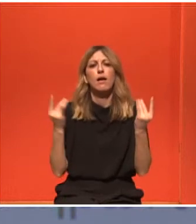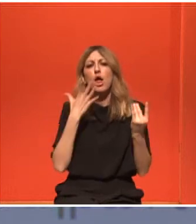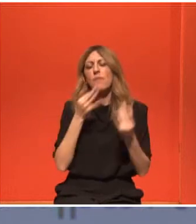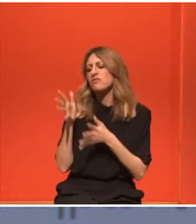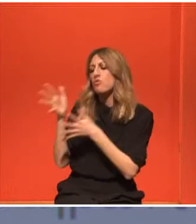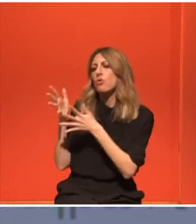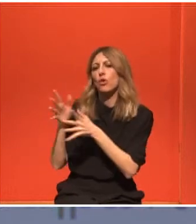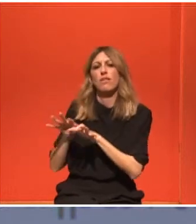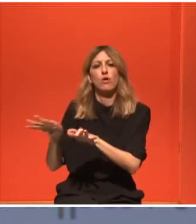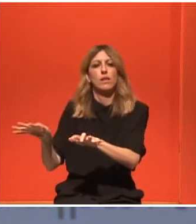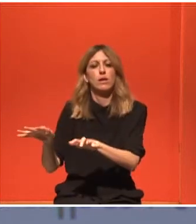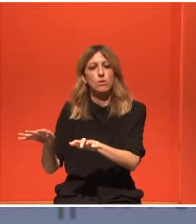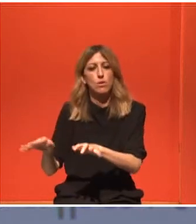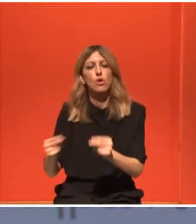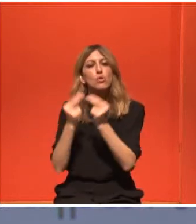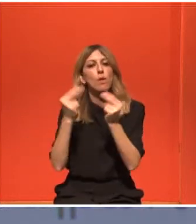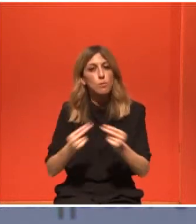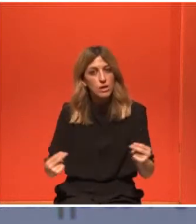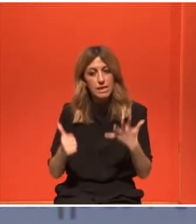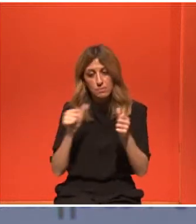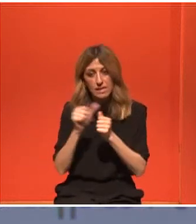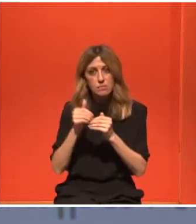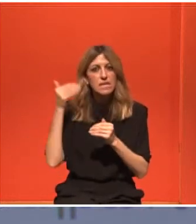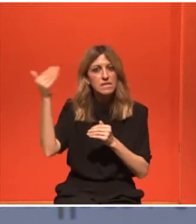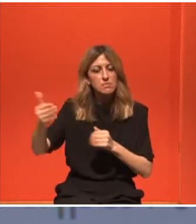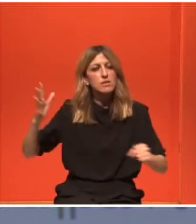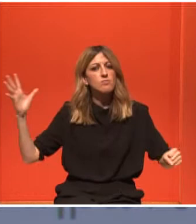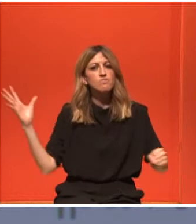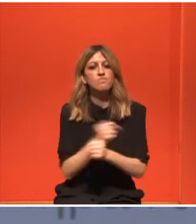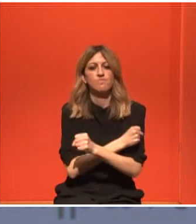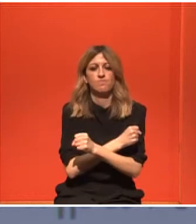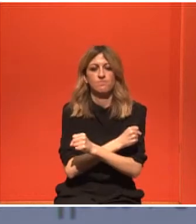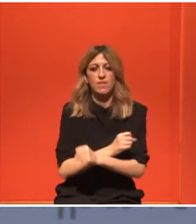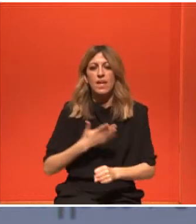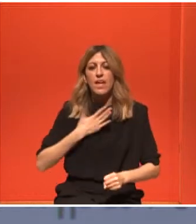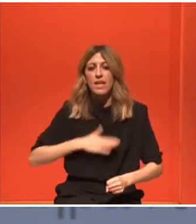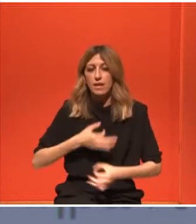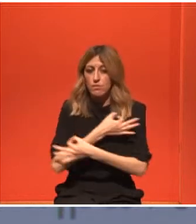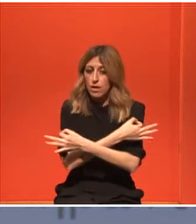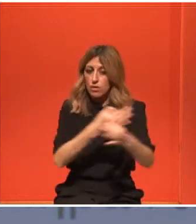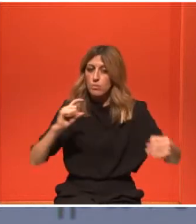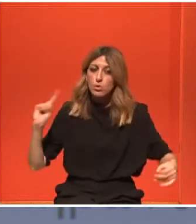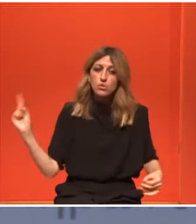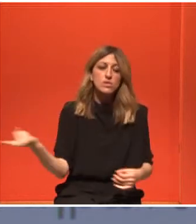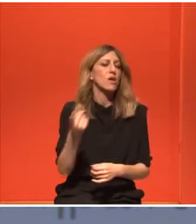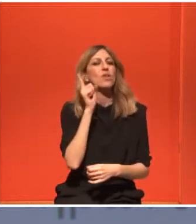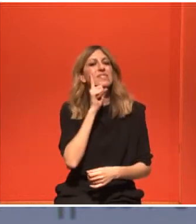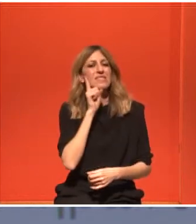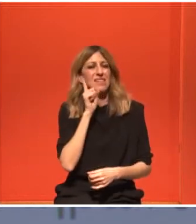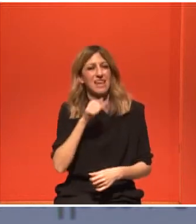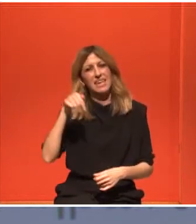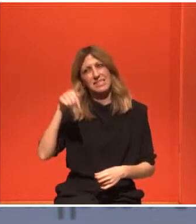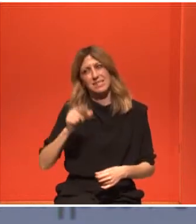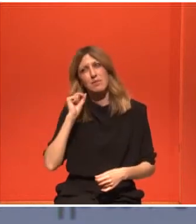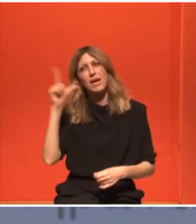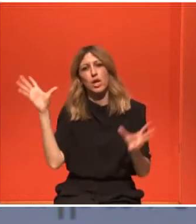Φυσικά στους έξι μήνες βγήκα η γονικήτρία. Και αυτό που έχω να πω σε όλες τις γυναίκες, γιατί είναι και η μέρα μας, όσες πληγές